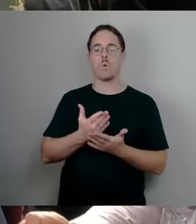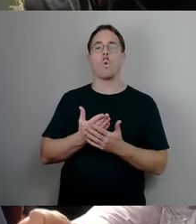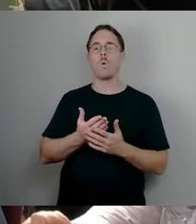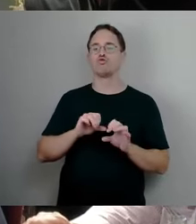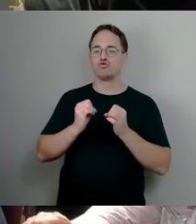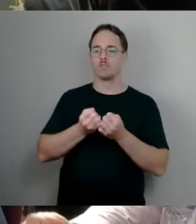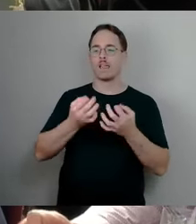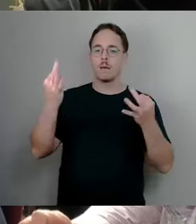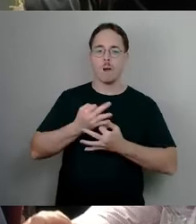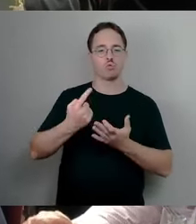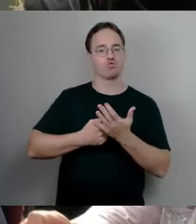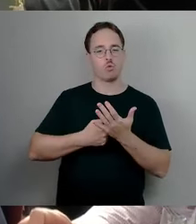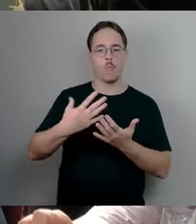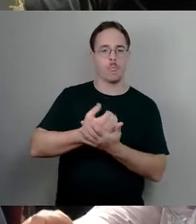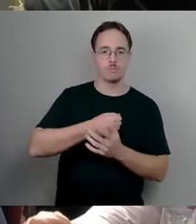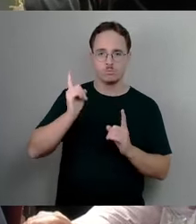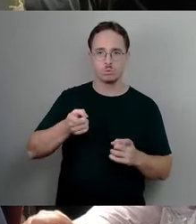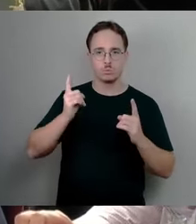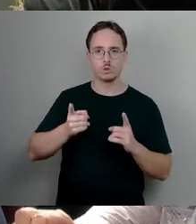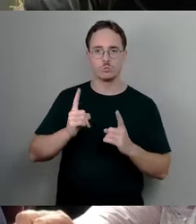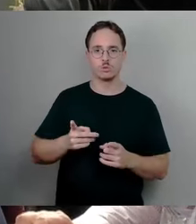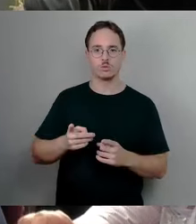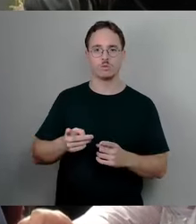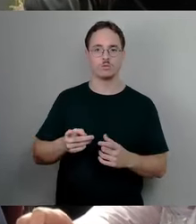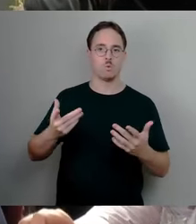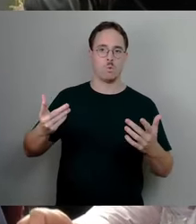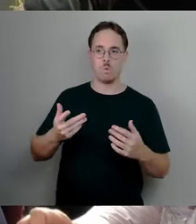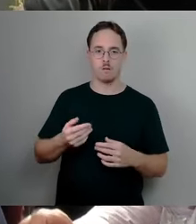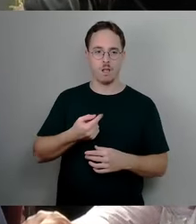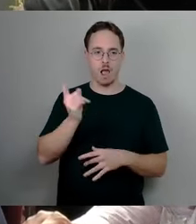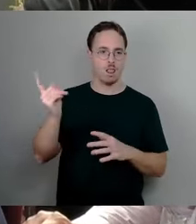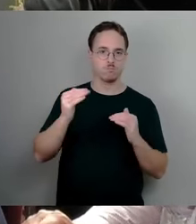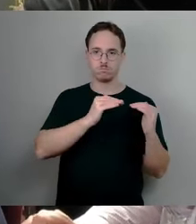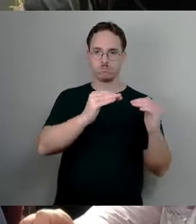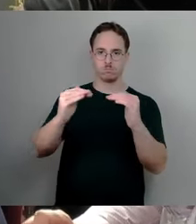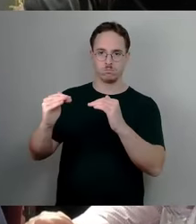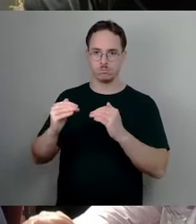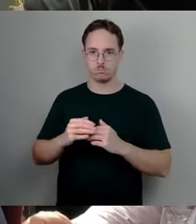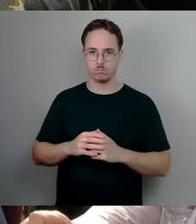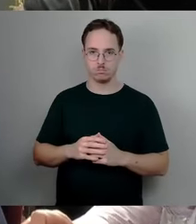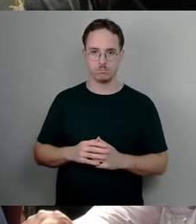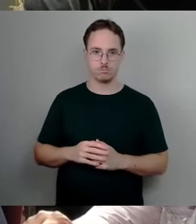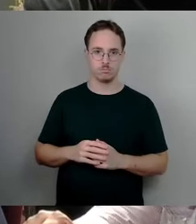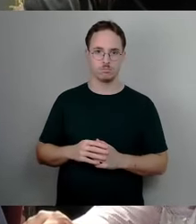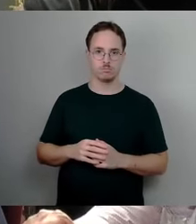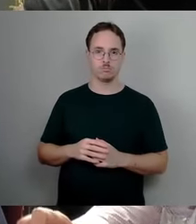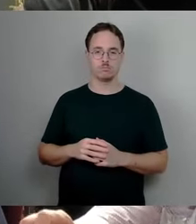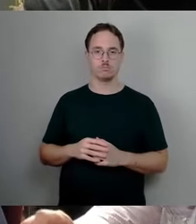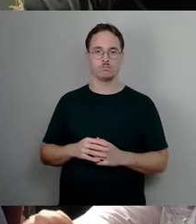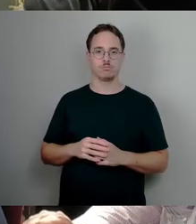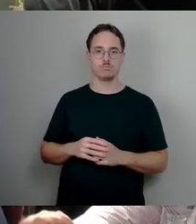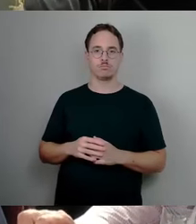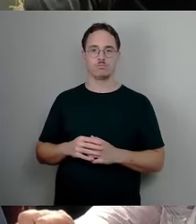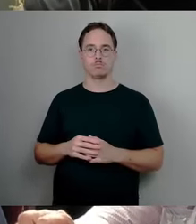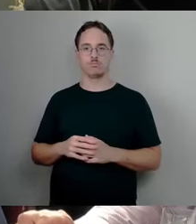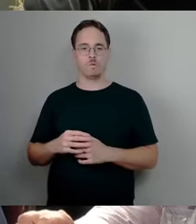hingewiesen, das ist ja wohl unstreitig. Und dass wir genügend Steuern einnehmen, das soll nur eine einzige Zahl belegen.